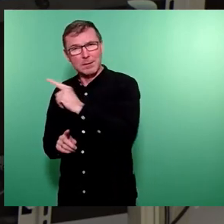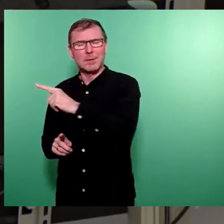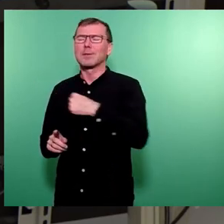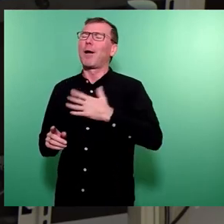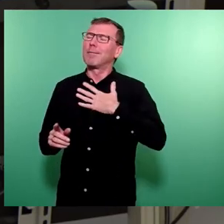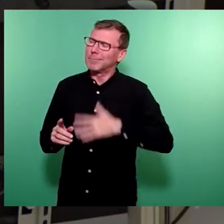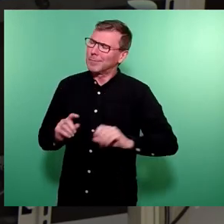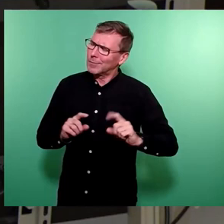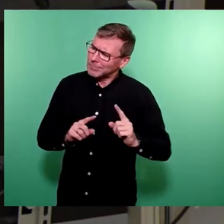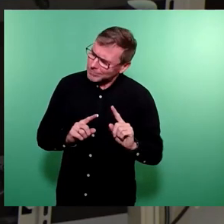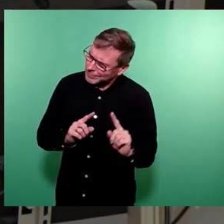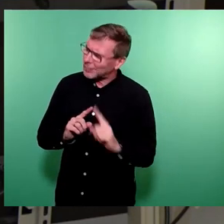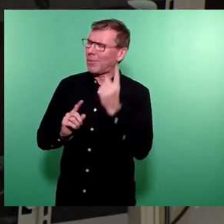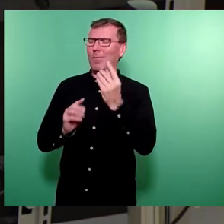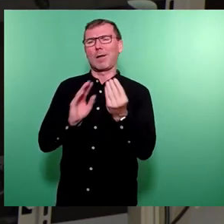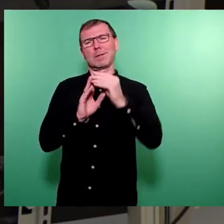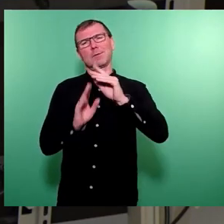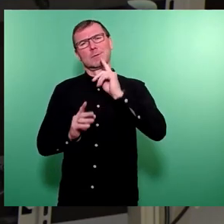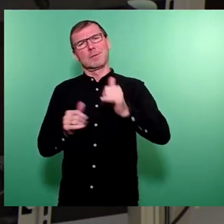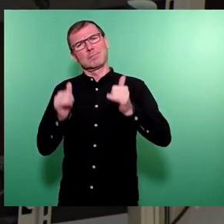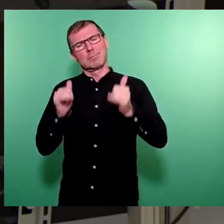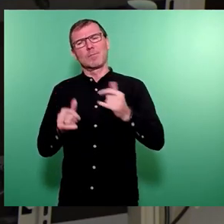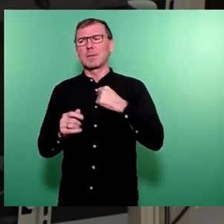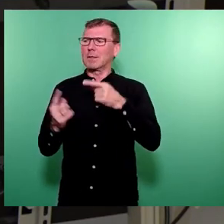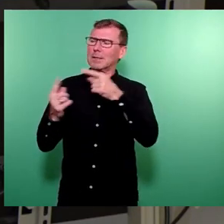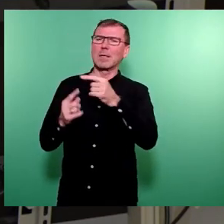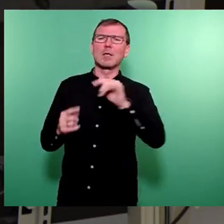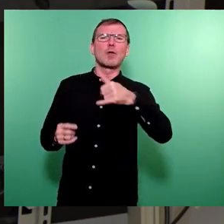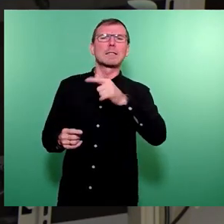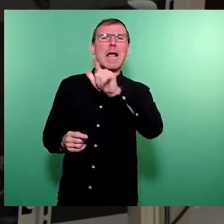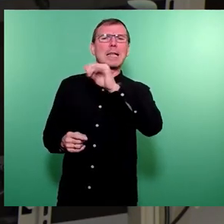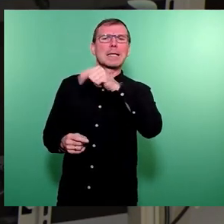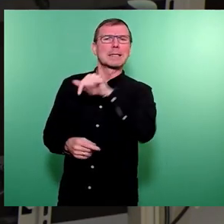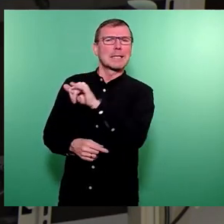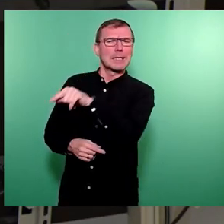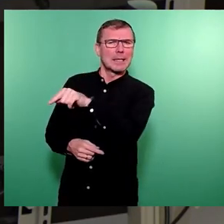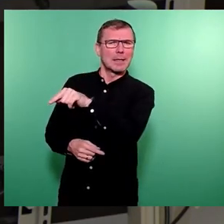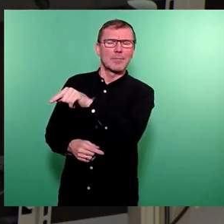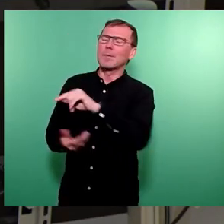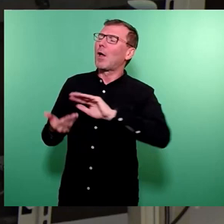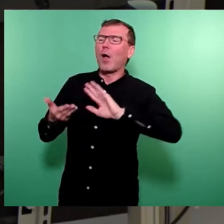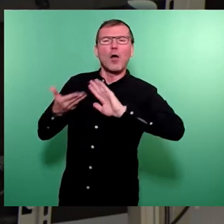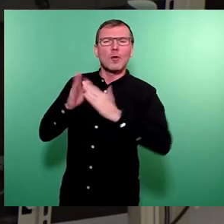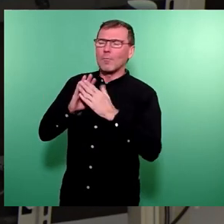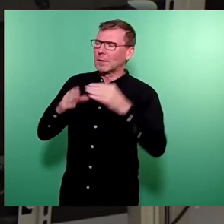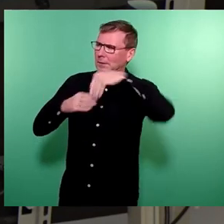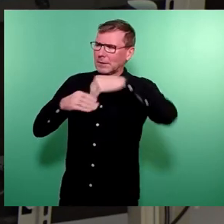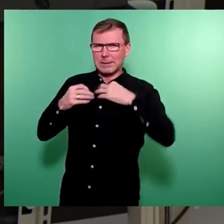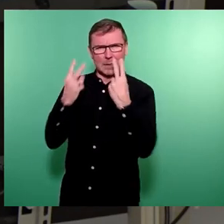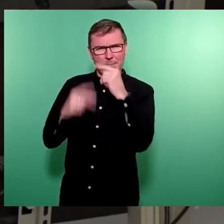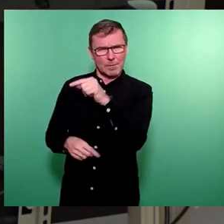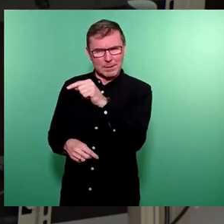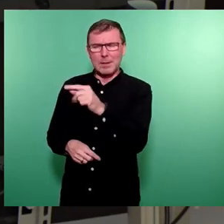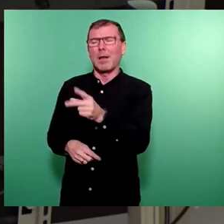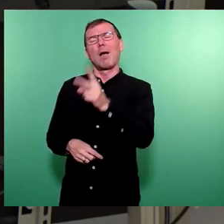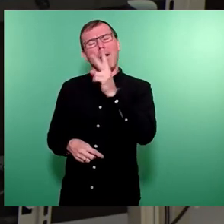unterstreichen. Und da sage ich dann auch in Richtung Johannes Lichty gleich nochmal, was nicht nur Kompromisse in der Sache sind wichtig, sondern